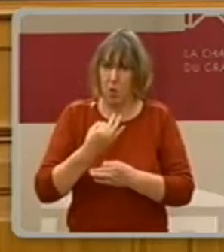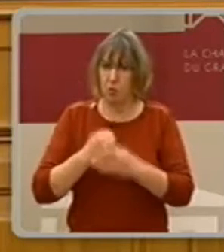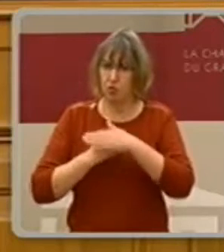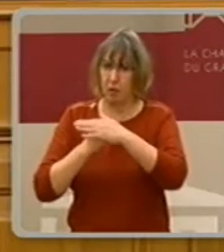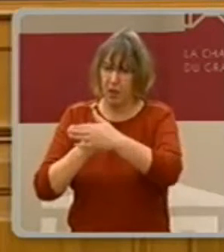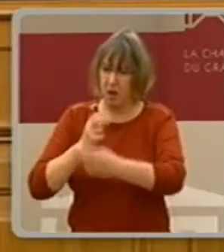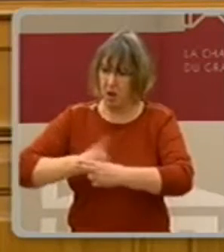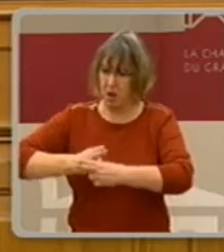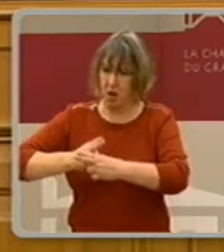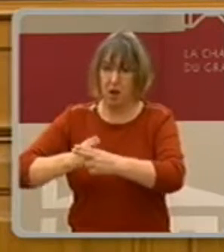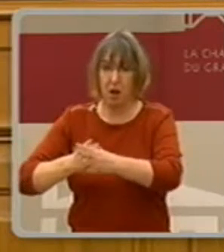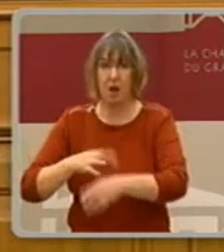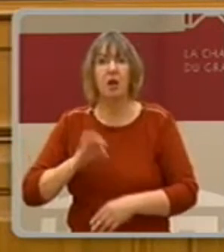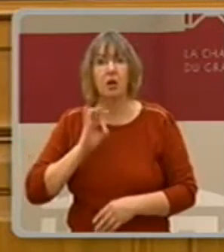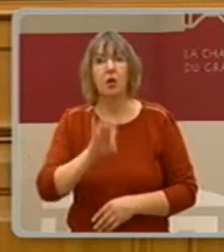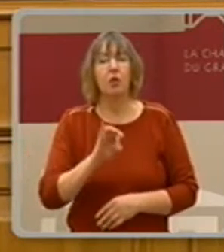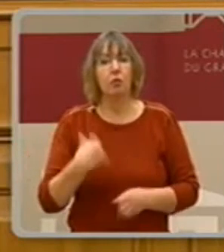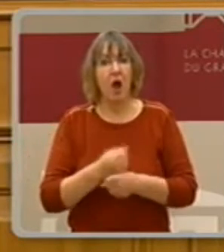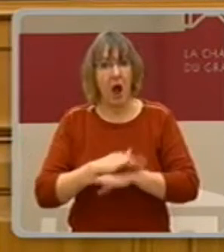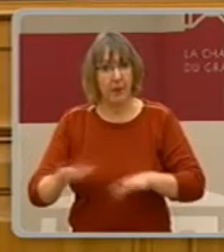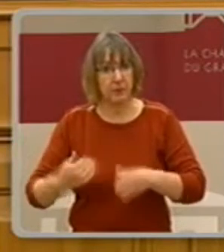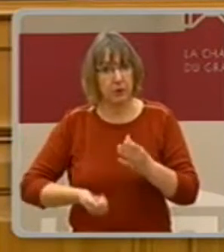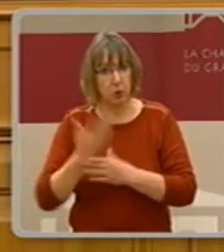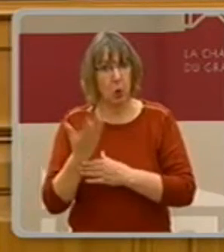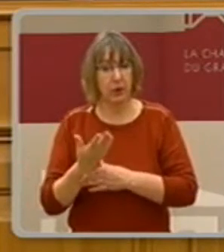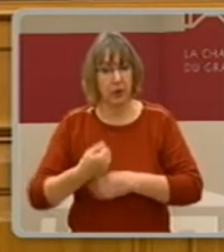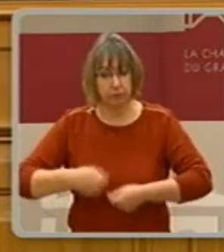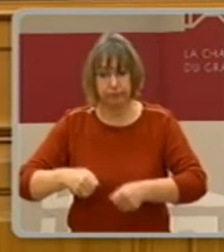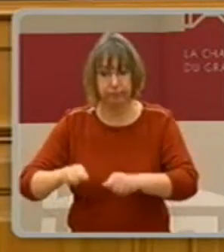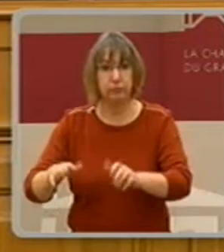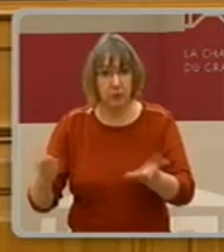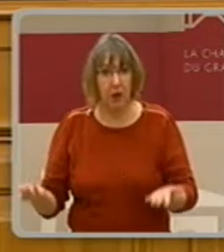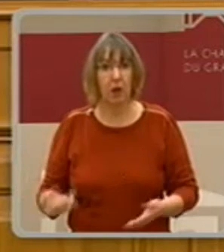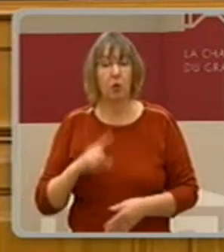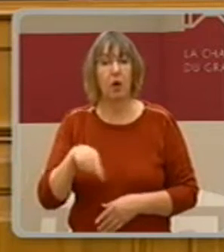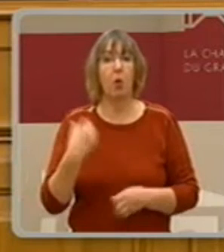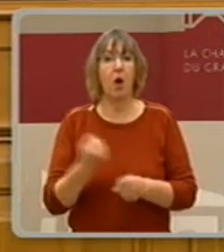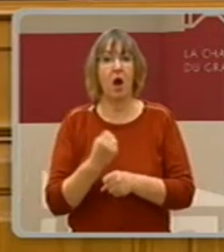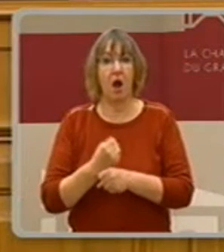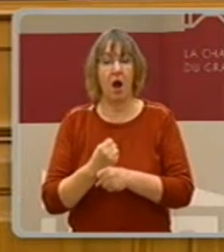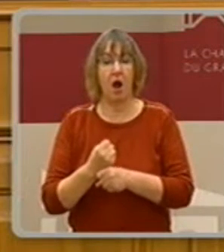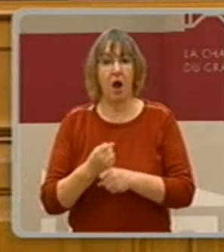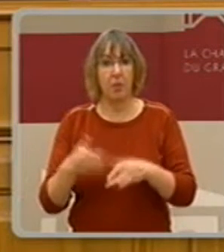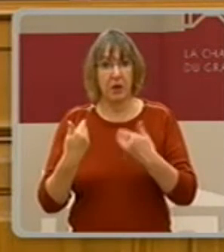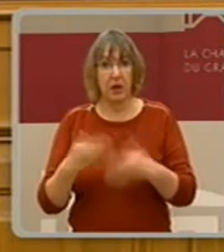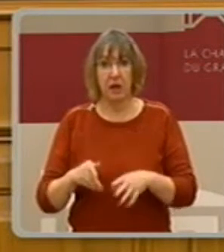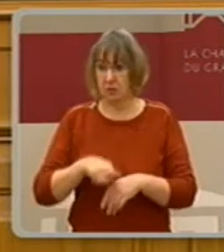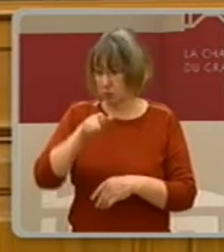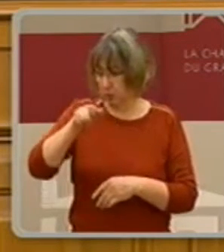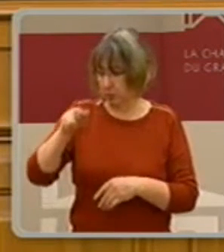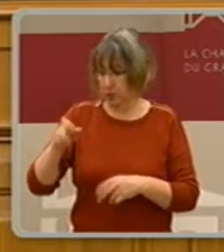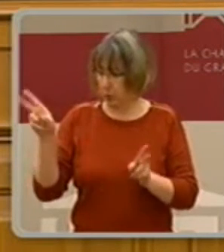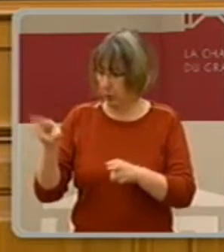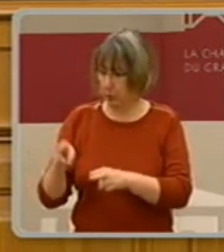Herr Präsident, wir in den letzten zehn Jahren 100.000 neue Netto-Arbisplätze